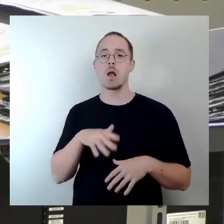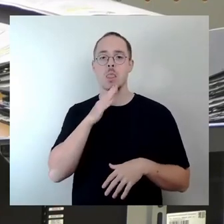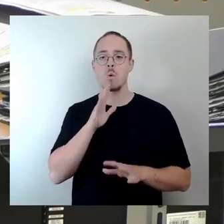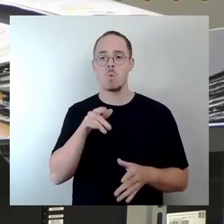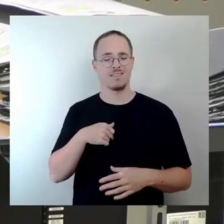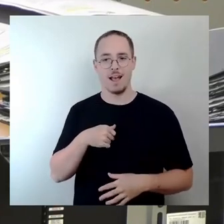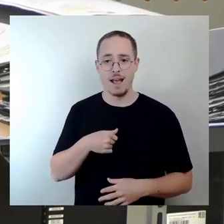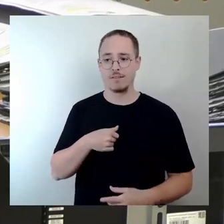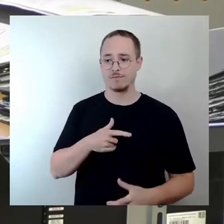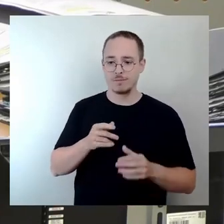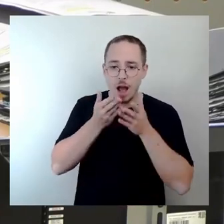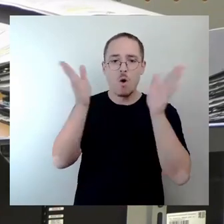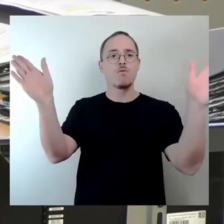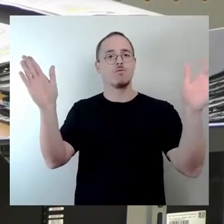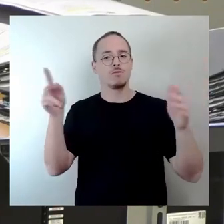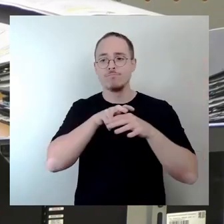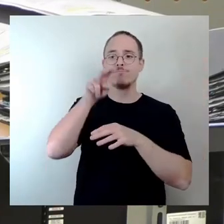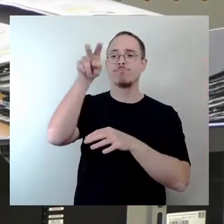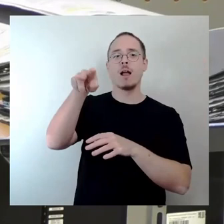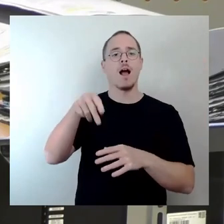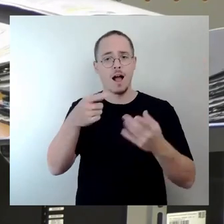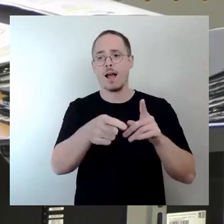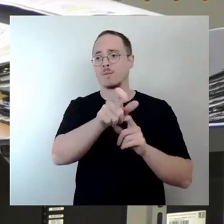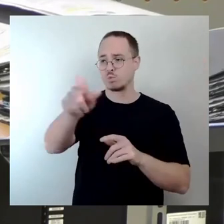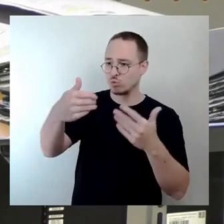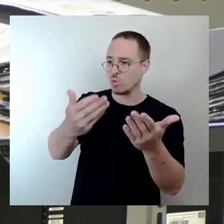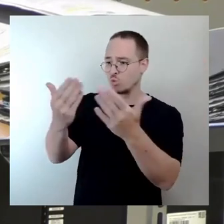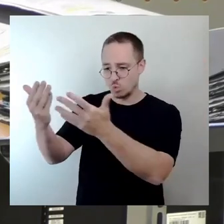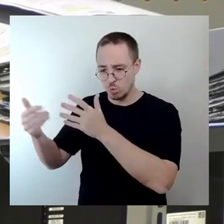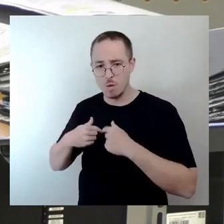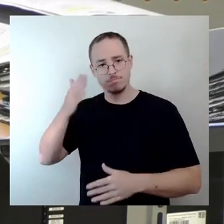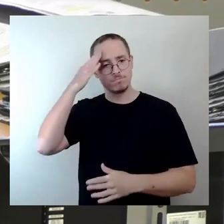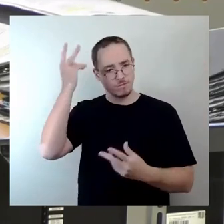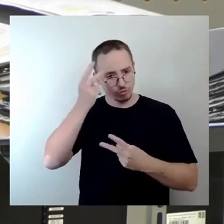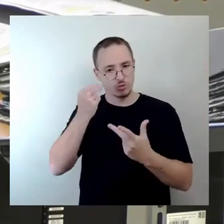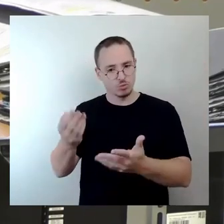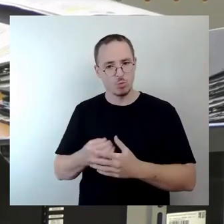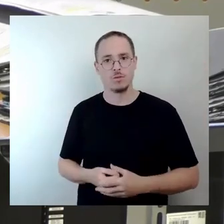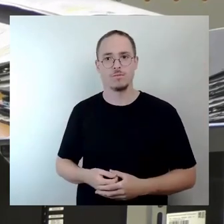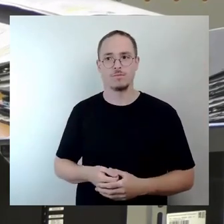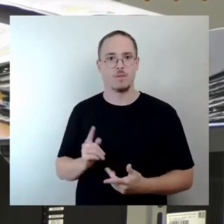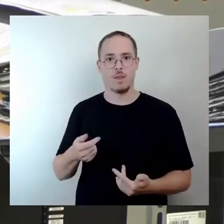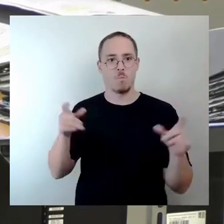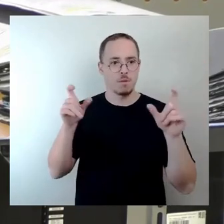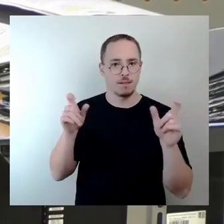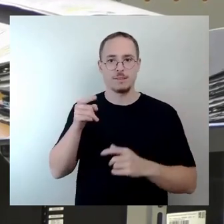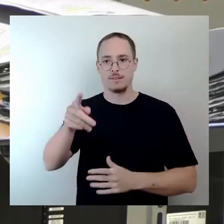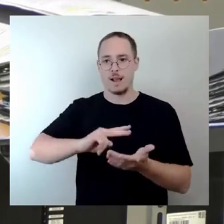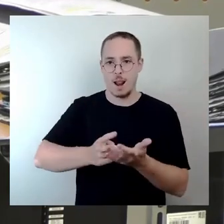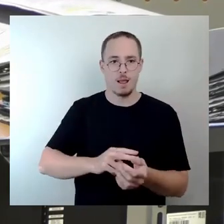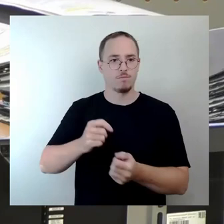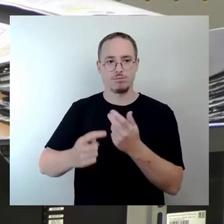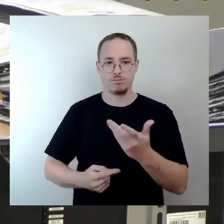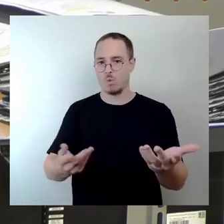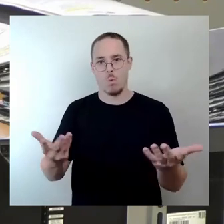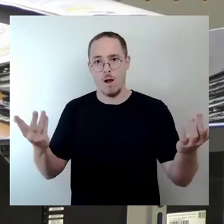Leuten, die dann dort grillen, am nächsten Tag dahin zu gehen und für ordentliche Verhältnisse zu sorgen. Und deshalb würde ich Ihnen